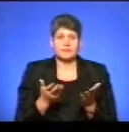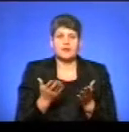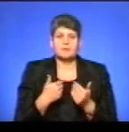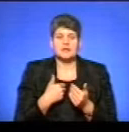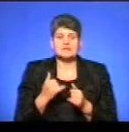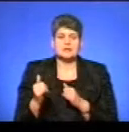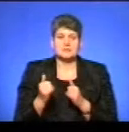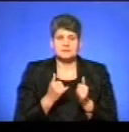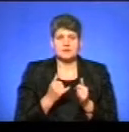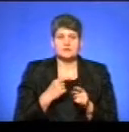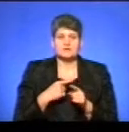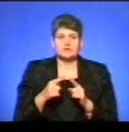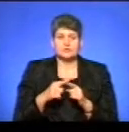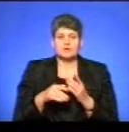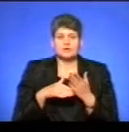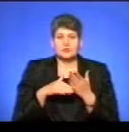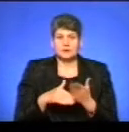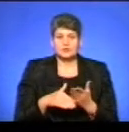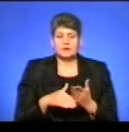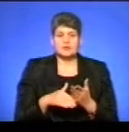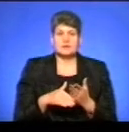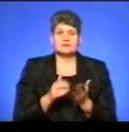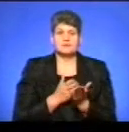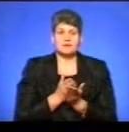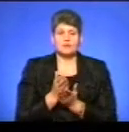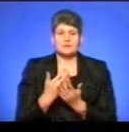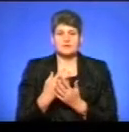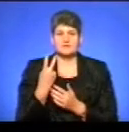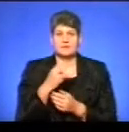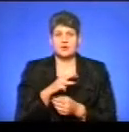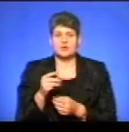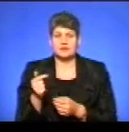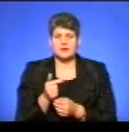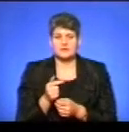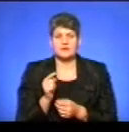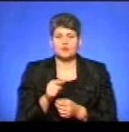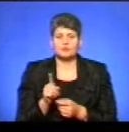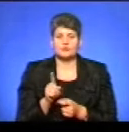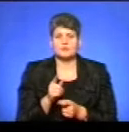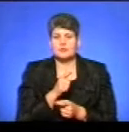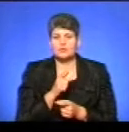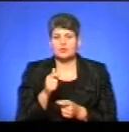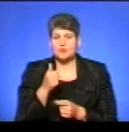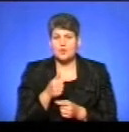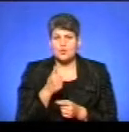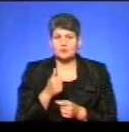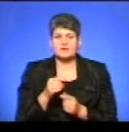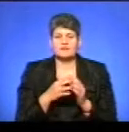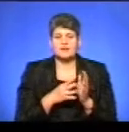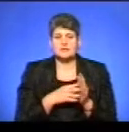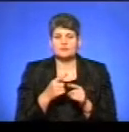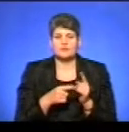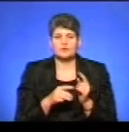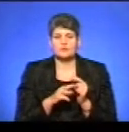забезпечуємо екстрену допомогу. Ми спрямовуємо майже 2 мільйони гривень, при тому, що ми вже на протягом року 19,5